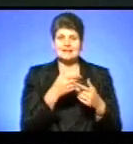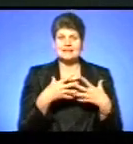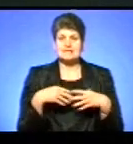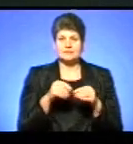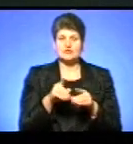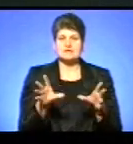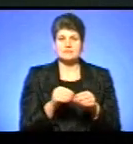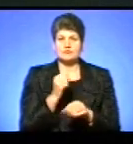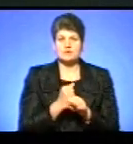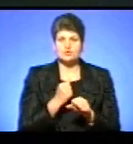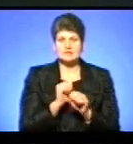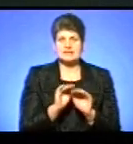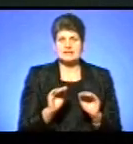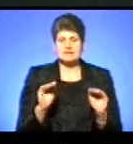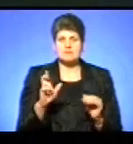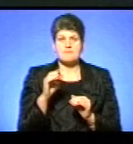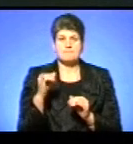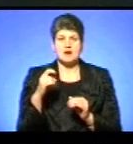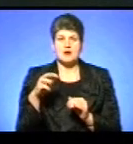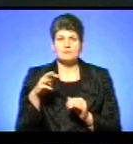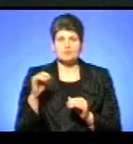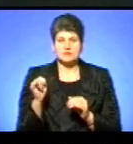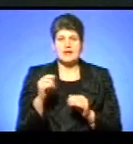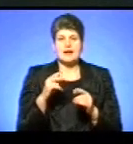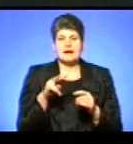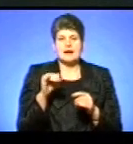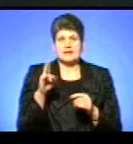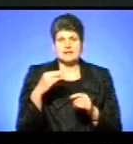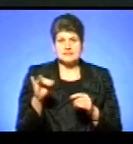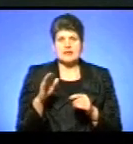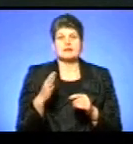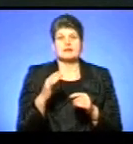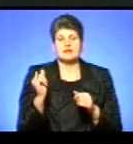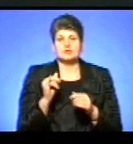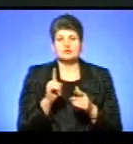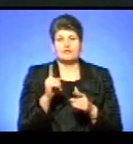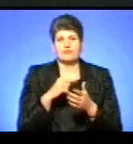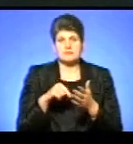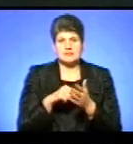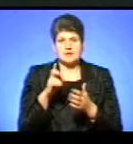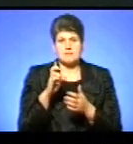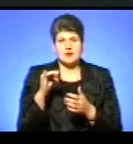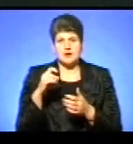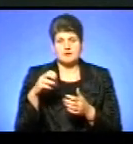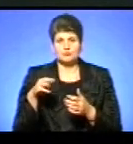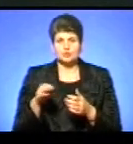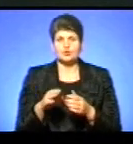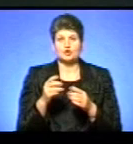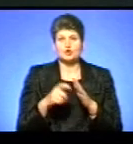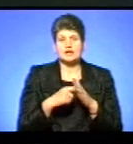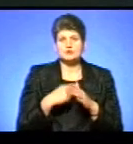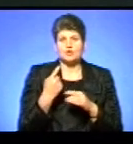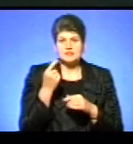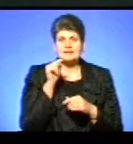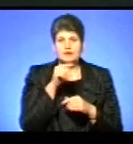Вони співпрацюватимуть із дітьми з Бахмутської школи-ліцею та з Бахмутського центру творчості, що в місті Бахмут Донецької області. У цій школі